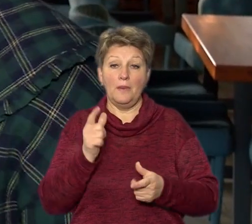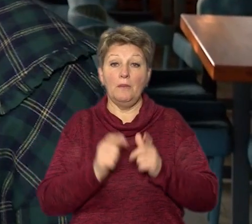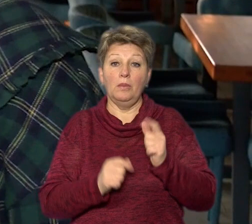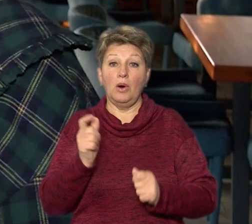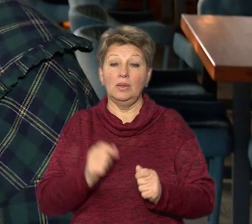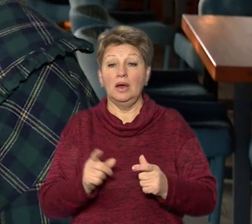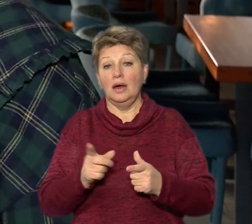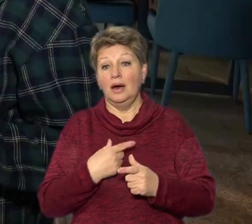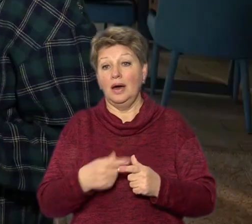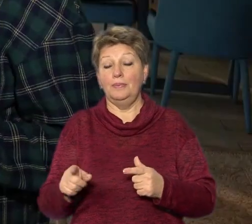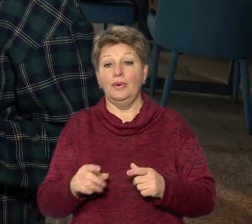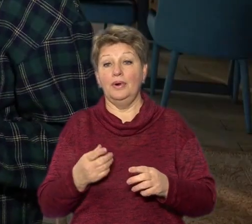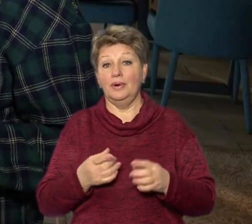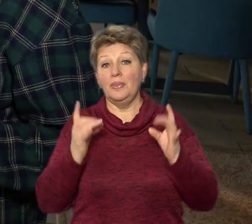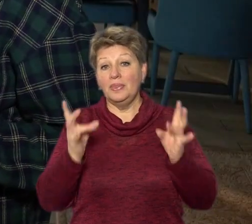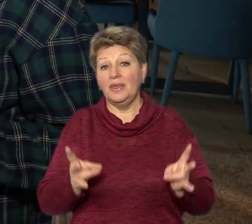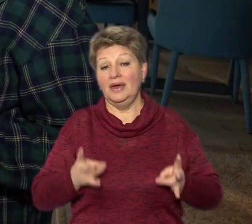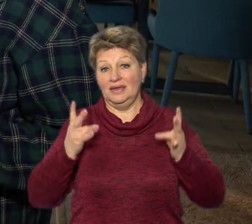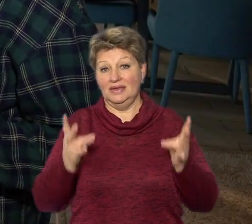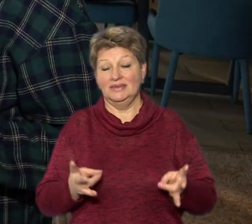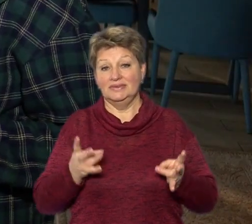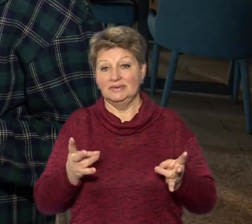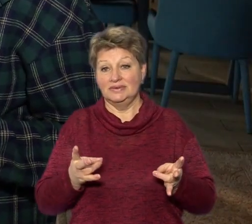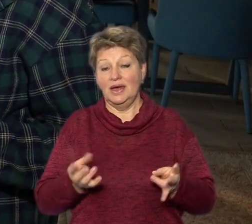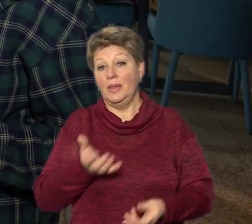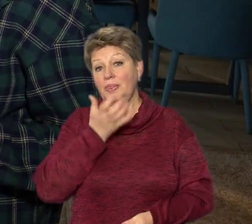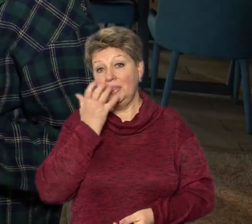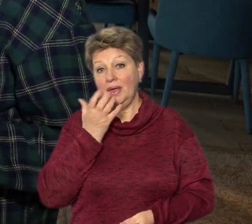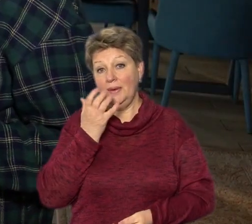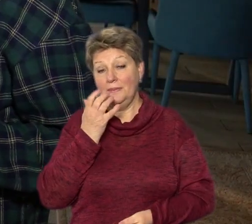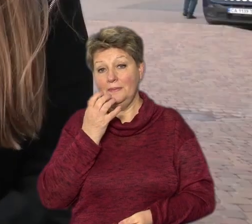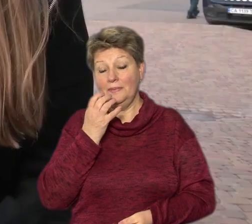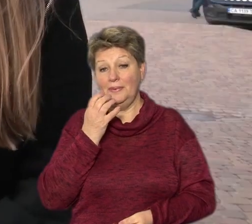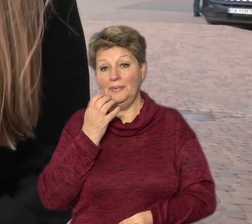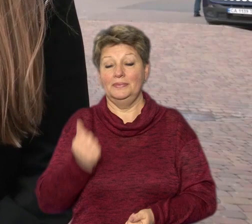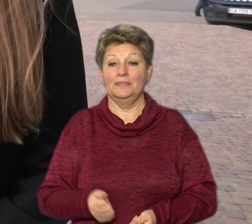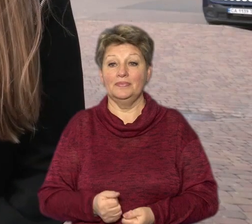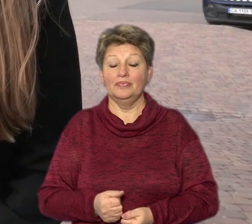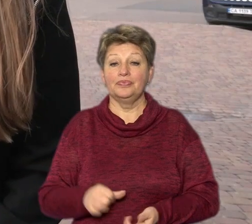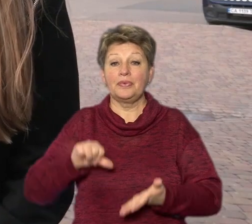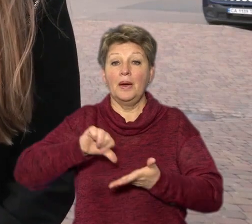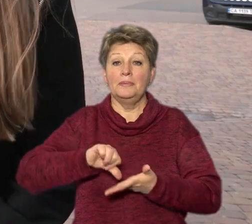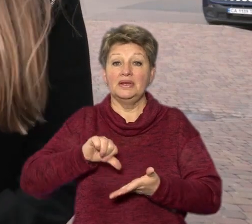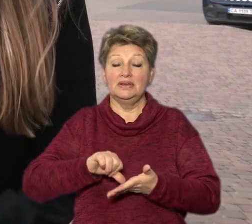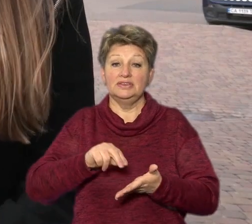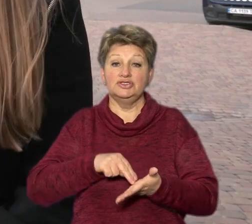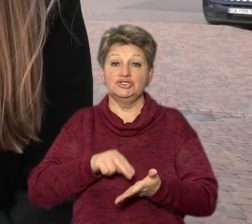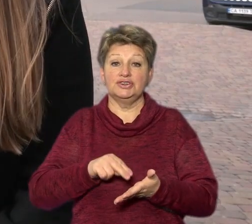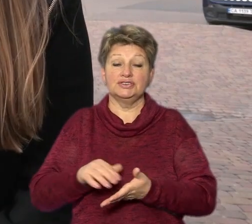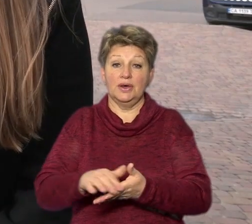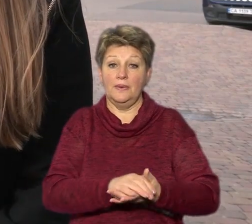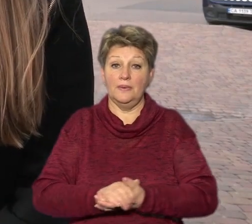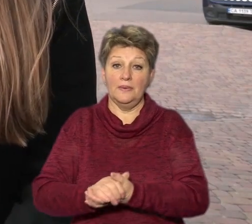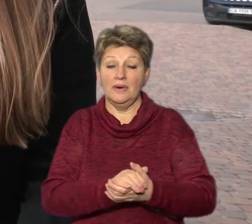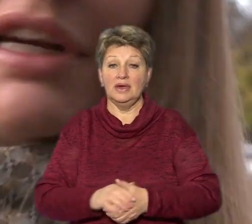або безлактозне. Ніжне, взбите, тепленьке в пінку молочко. Представниця Черкаського міського товариства